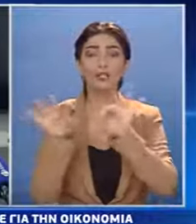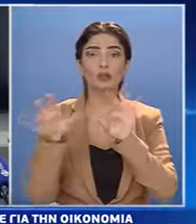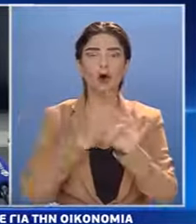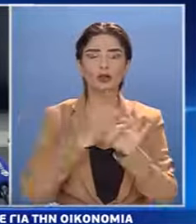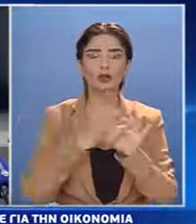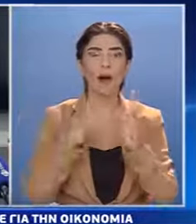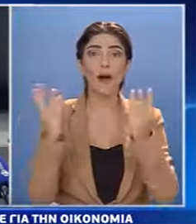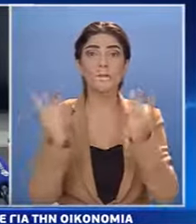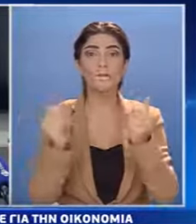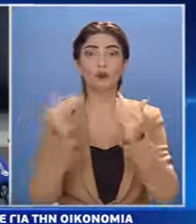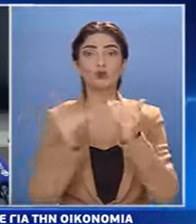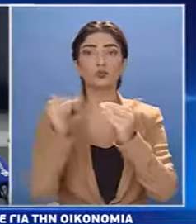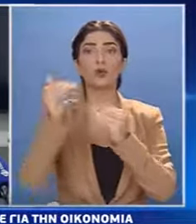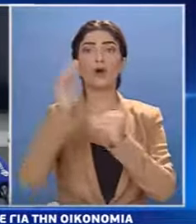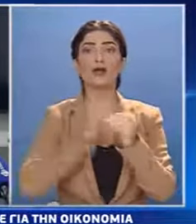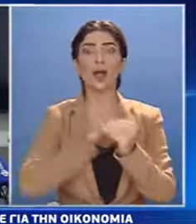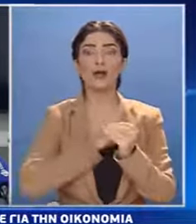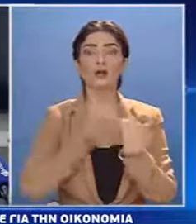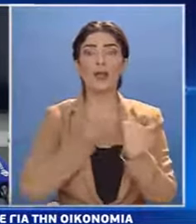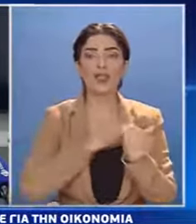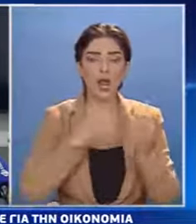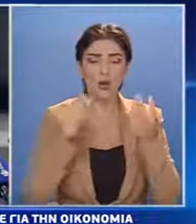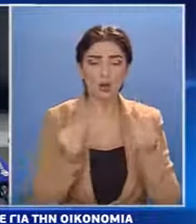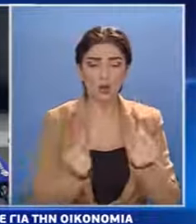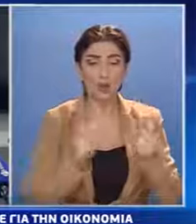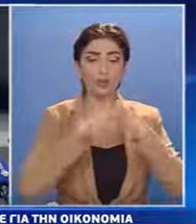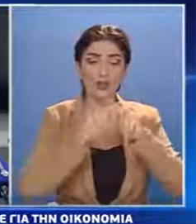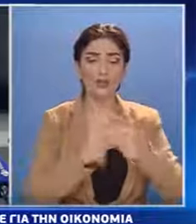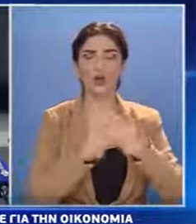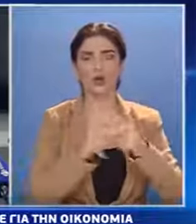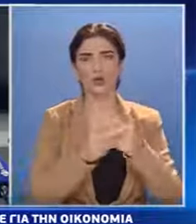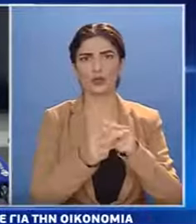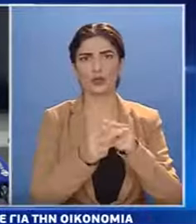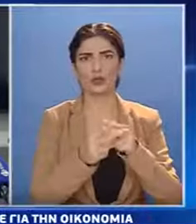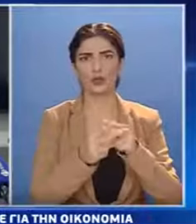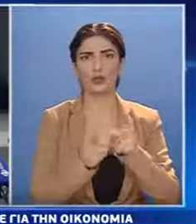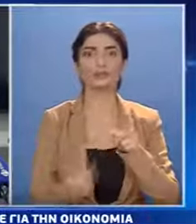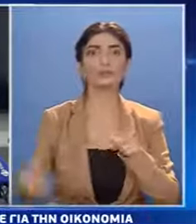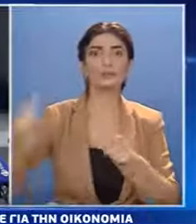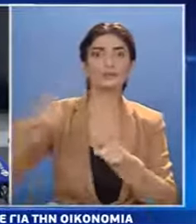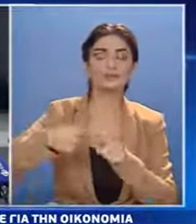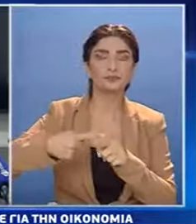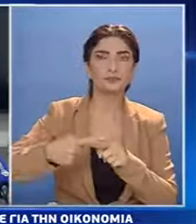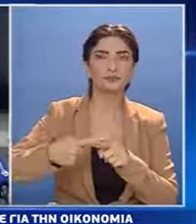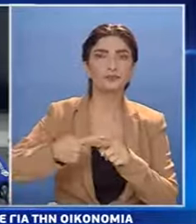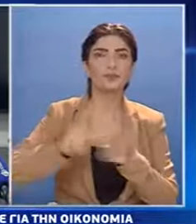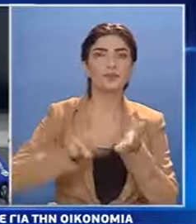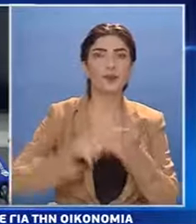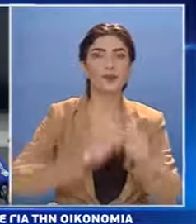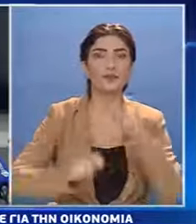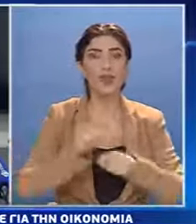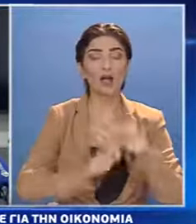και στον ευρύτερο δημόσιο τομέα. Πρέπει επίσης, λέμε, να διαμορφωθεί ένα σωστό θεσμικό πλαίσιο